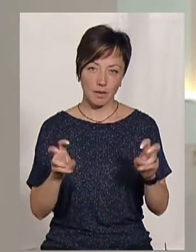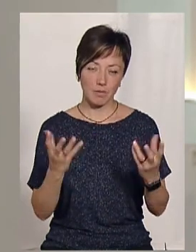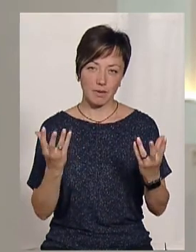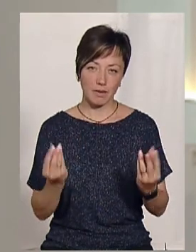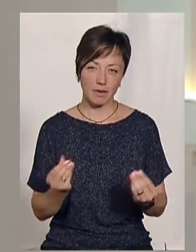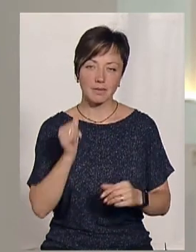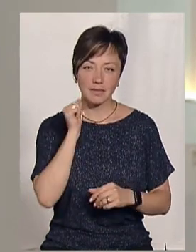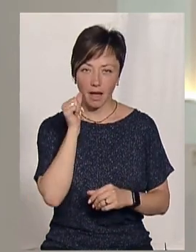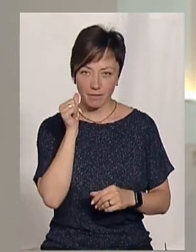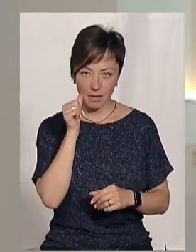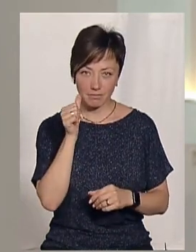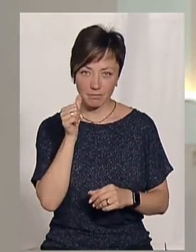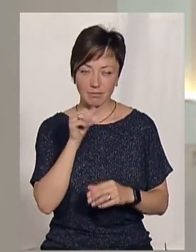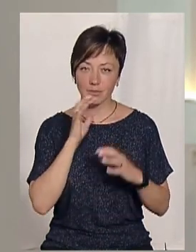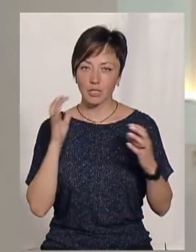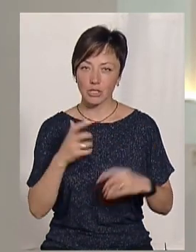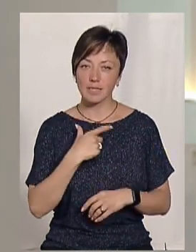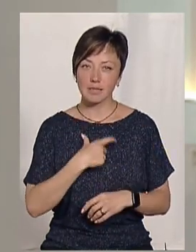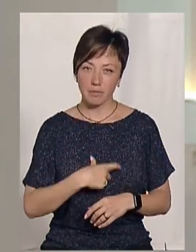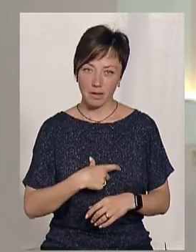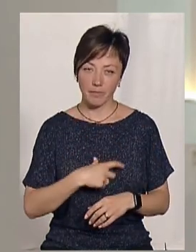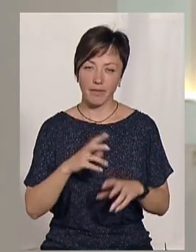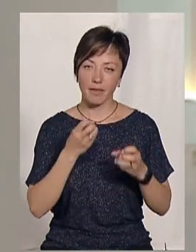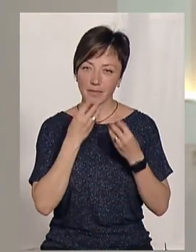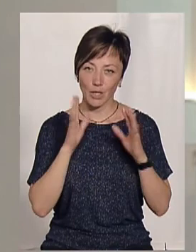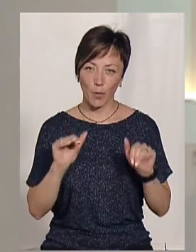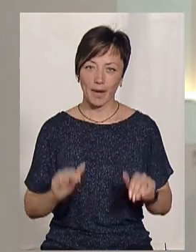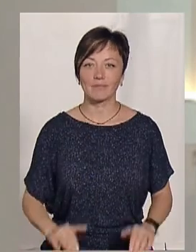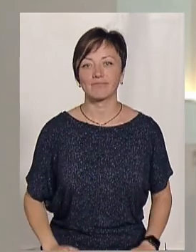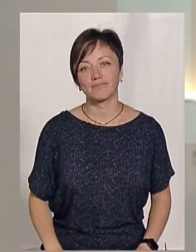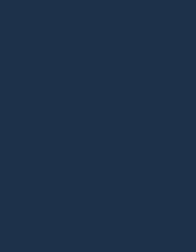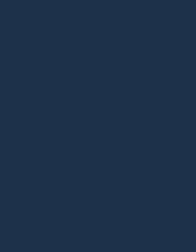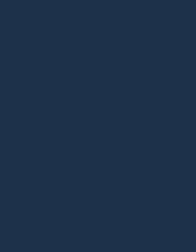темі дня, вже завтра. Бережіть себе. До все добре.